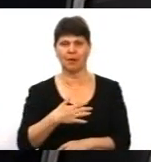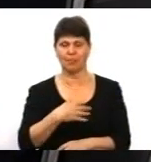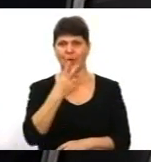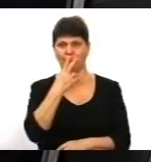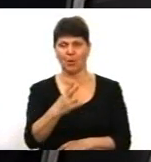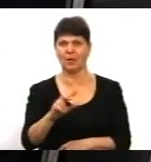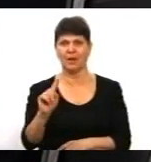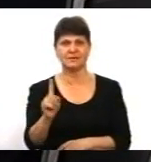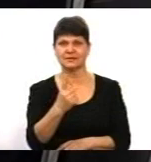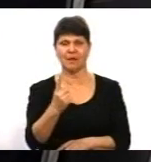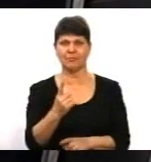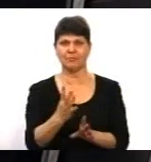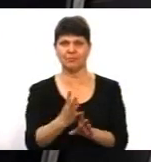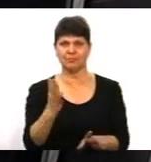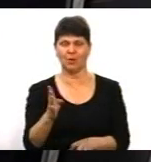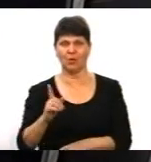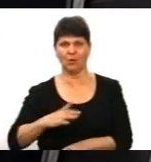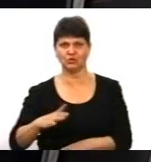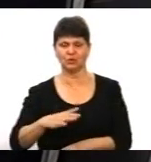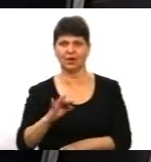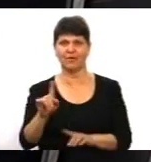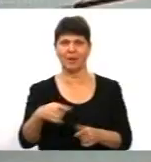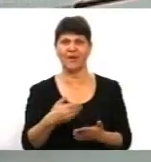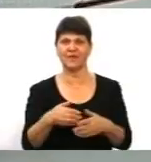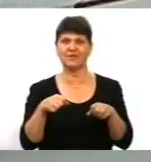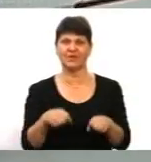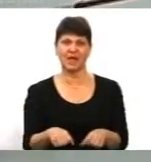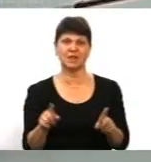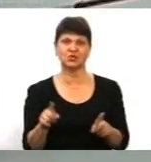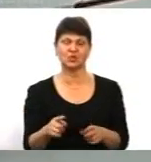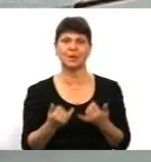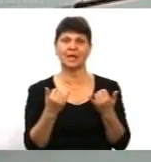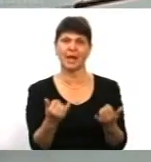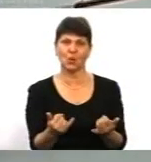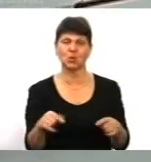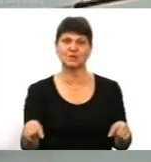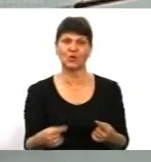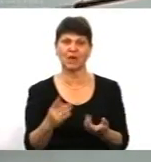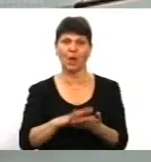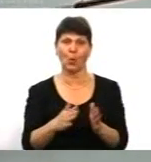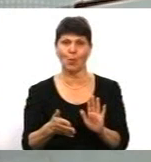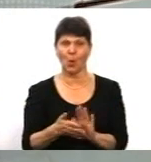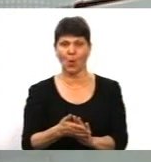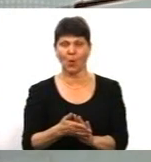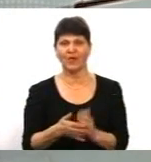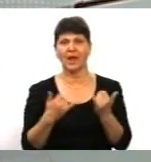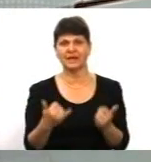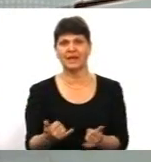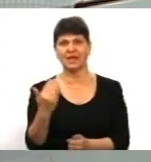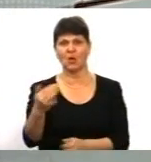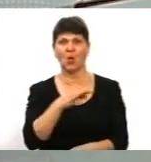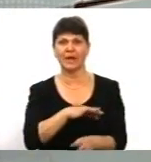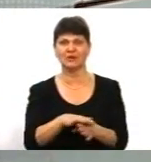очікує і вимагає від влади, щоб вона для нього створила умови для його реалізації,